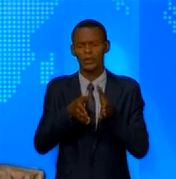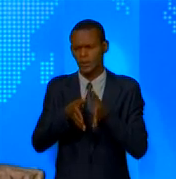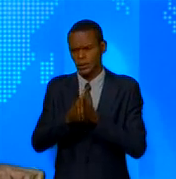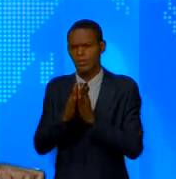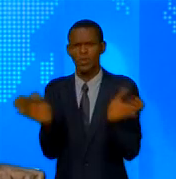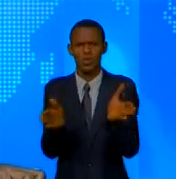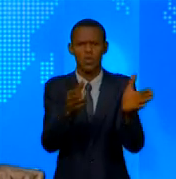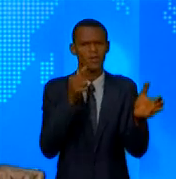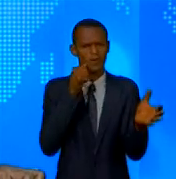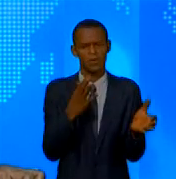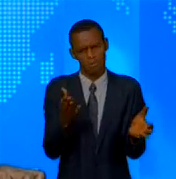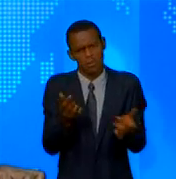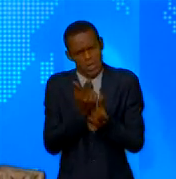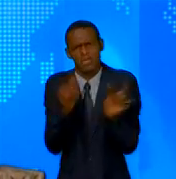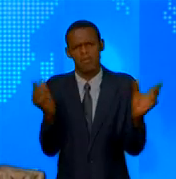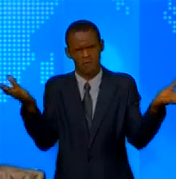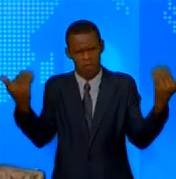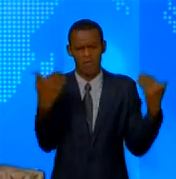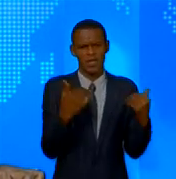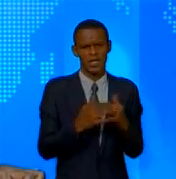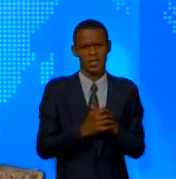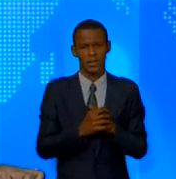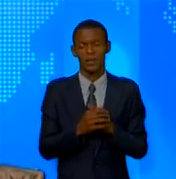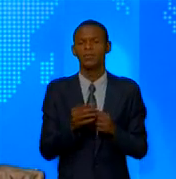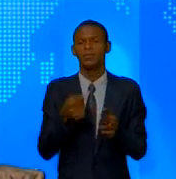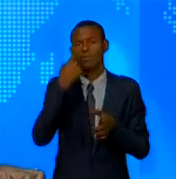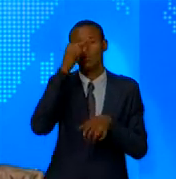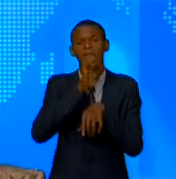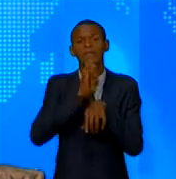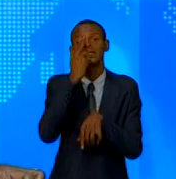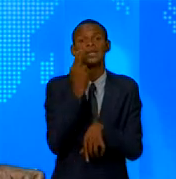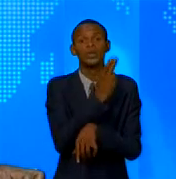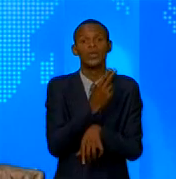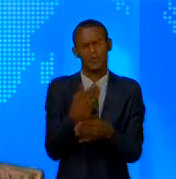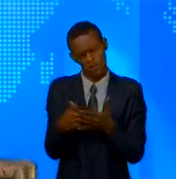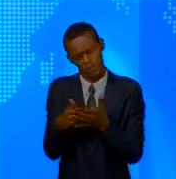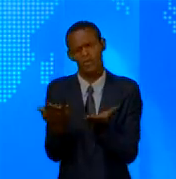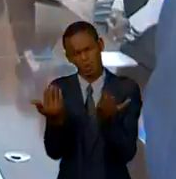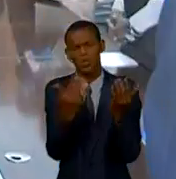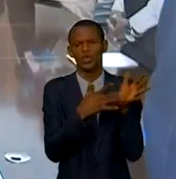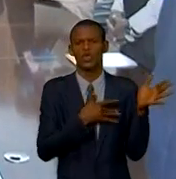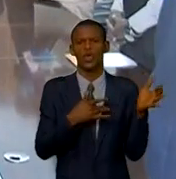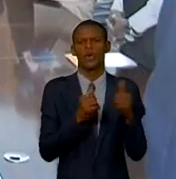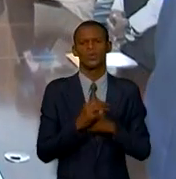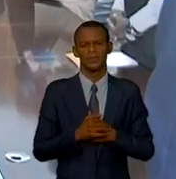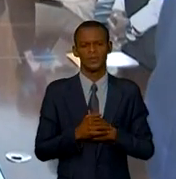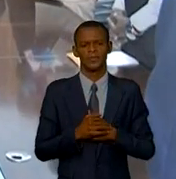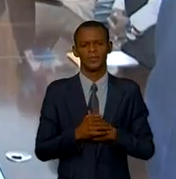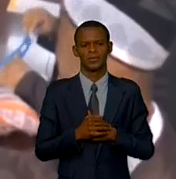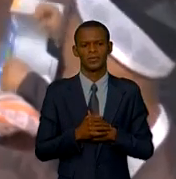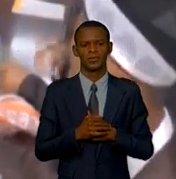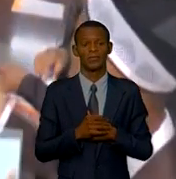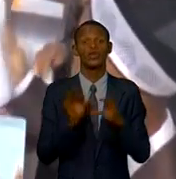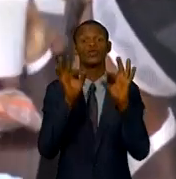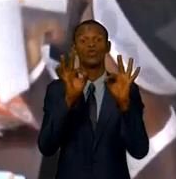'active. Les prélats catholiques se mettent déjà au travail. Sylvie Mouembo, Bernard Baudot et Jérémy Kikuité. La désignation des